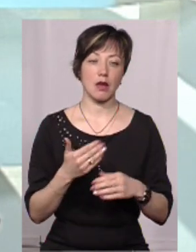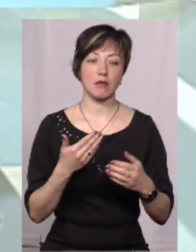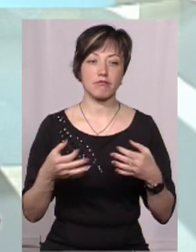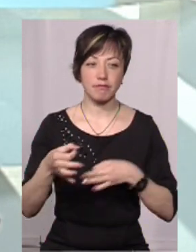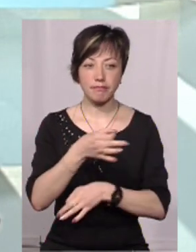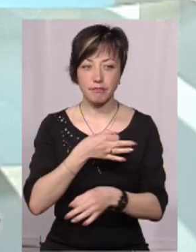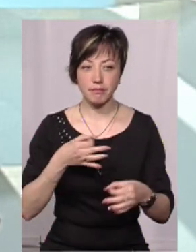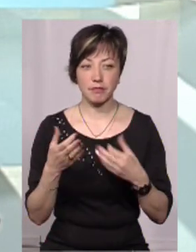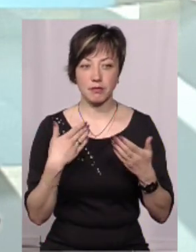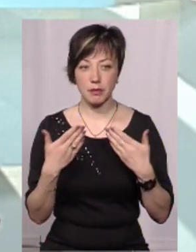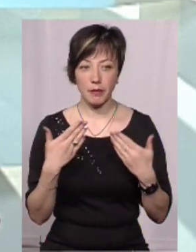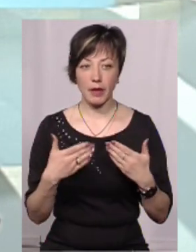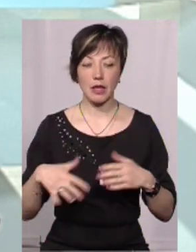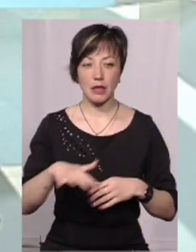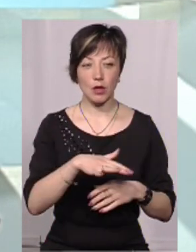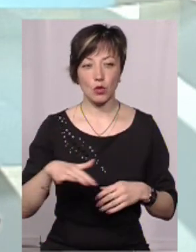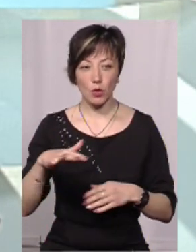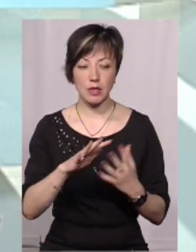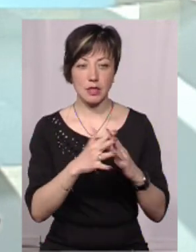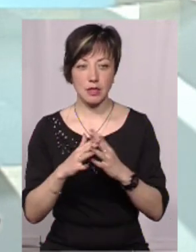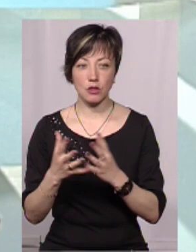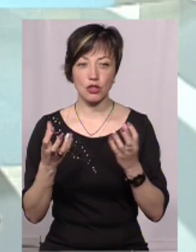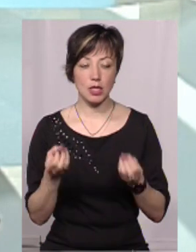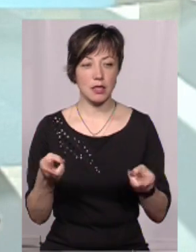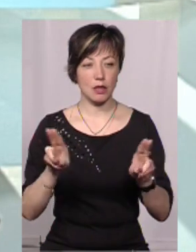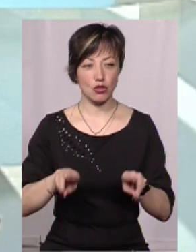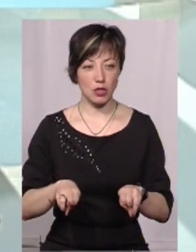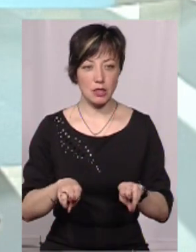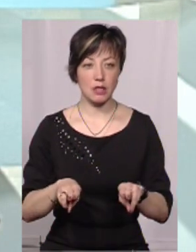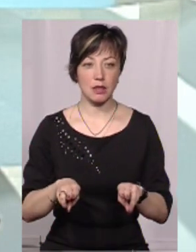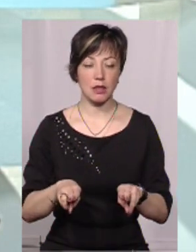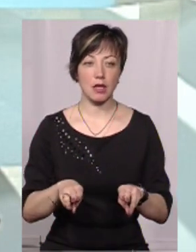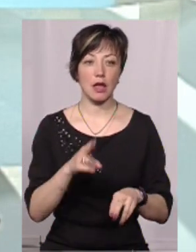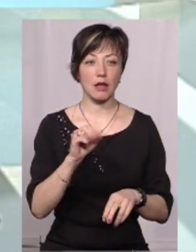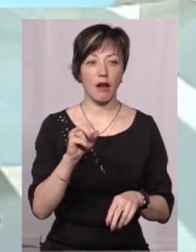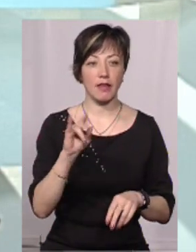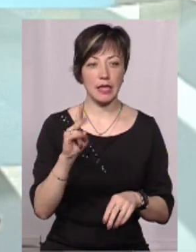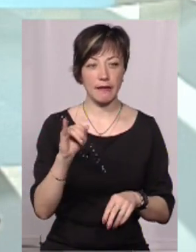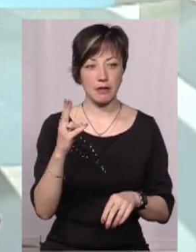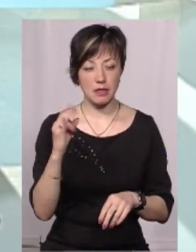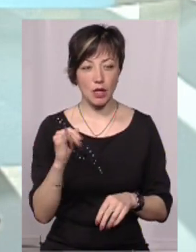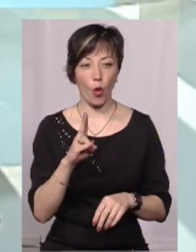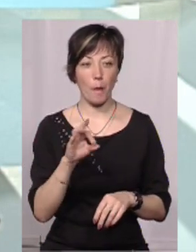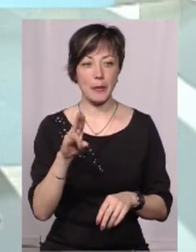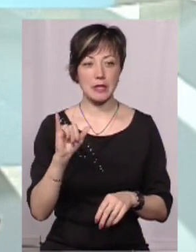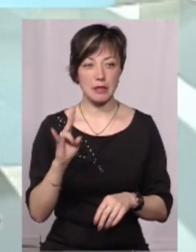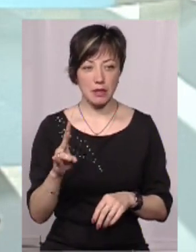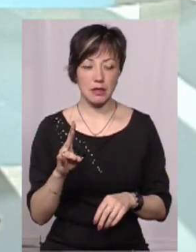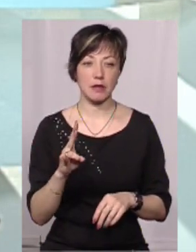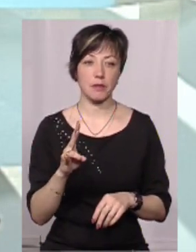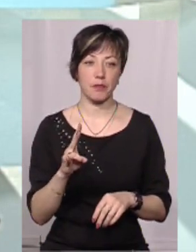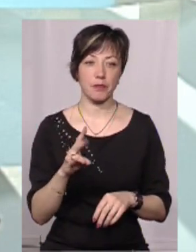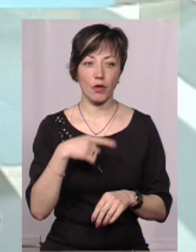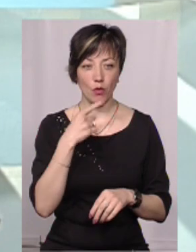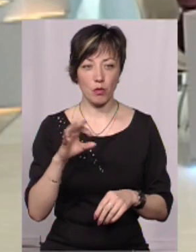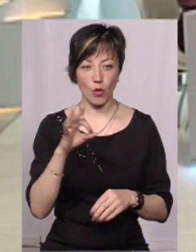діалог і комунікацію з тими територіями сільськими, які ще залишилися. А саме це Давидківська сільська рада, Копистинська сільська рада, це